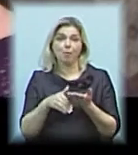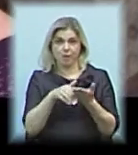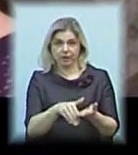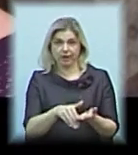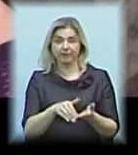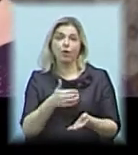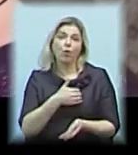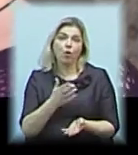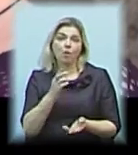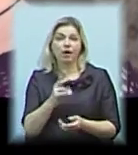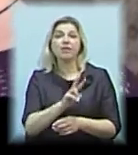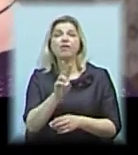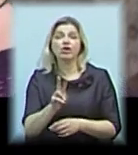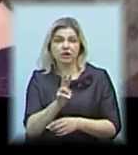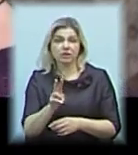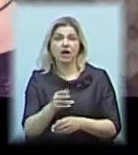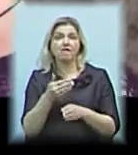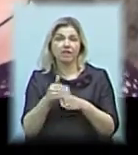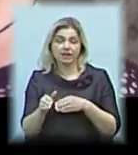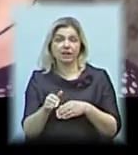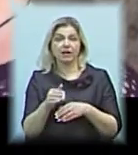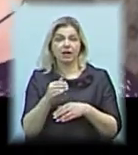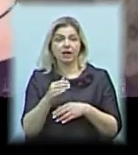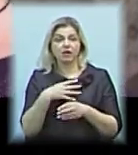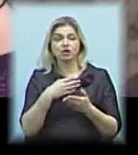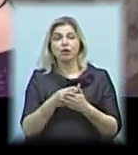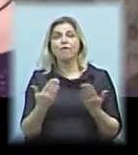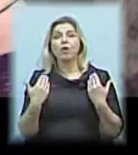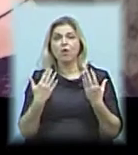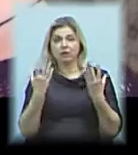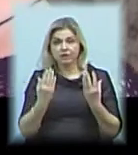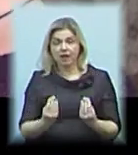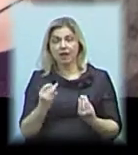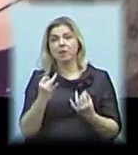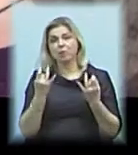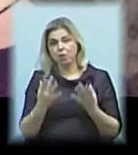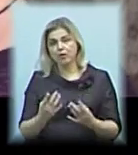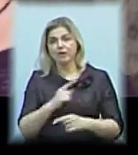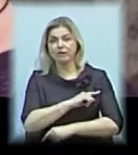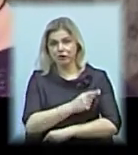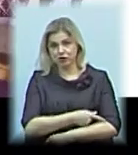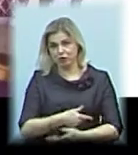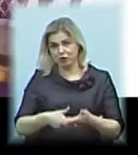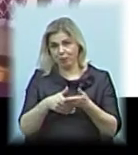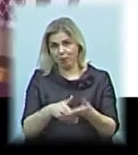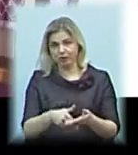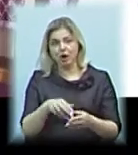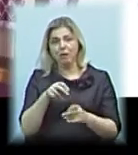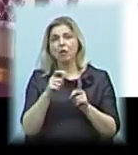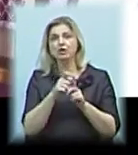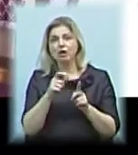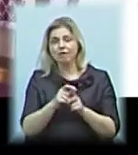хоч якихось пару годин виділити в свій вихідний і просто фізично допомогти. За словами